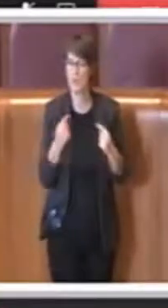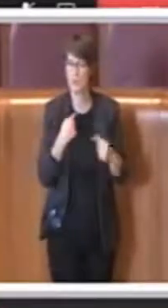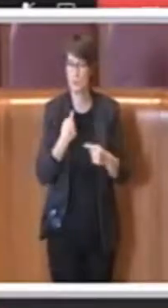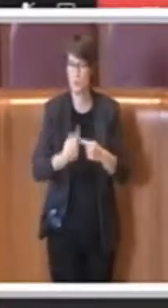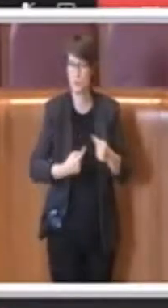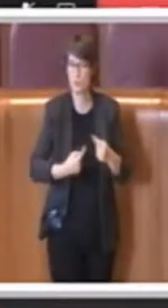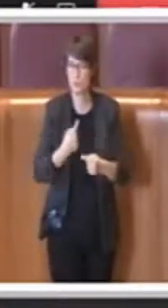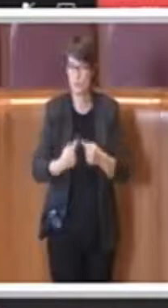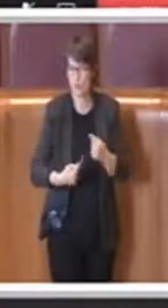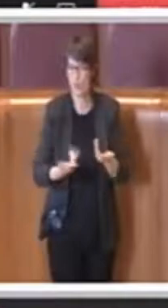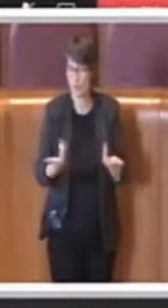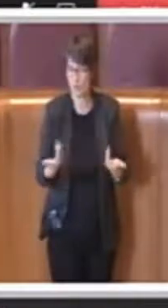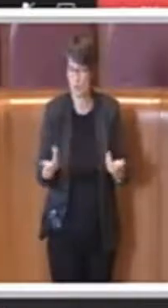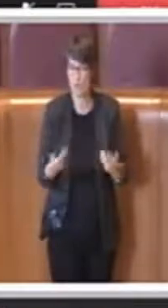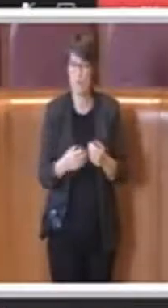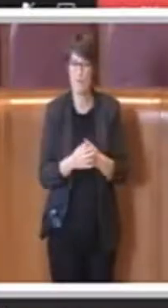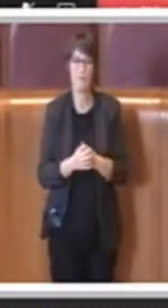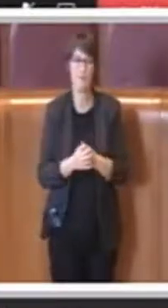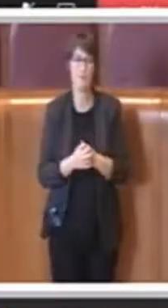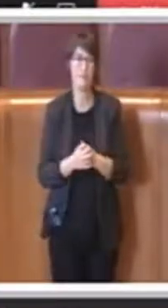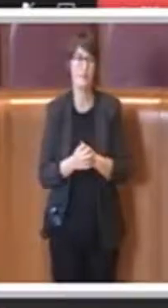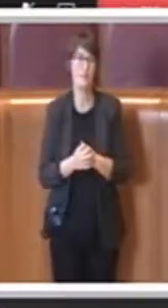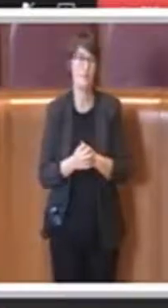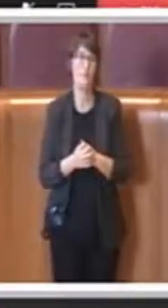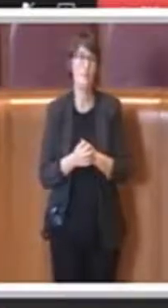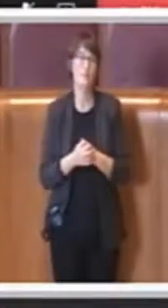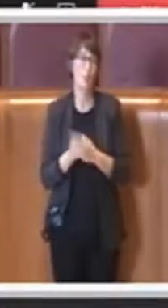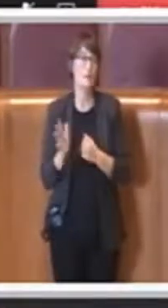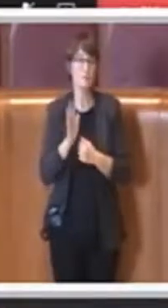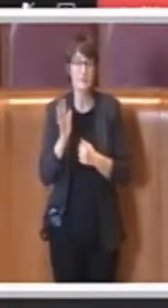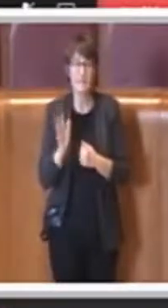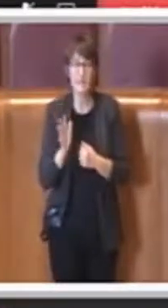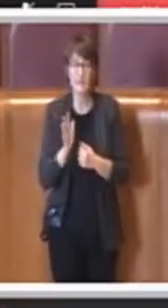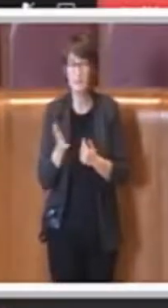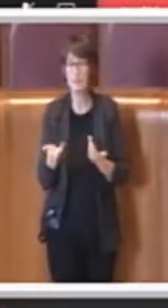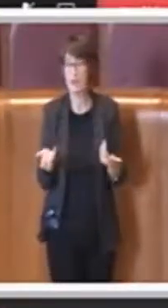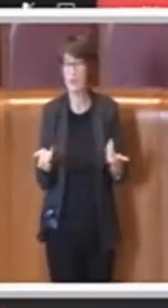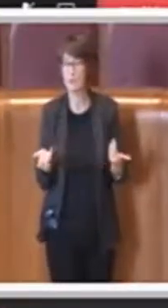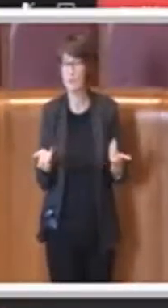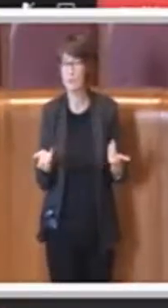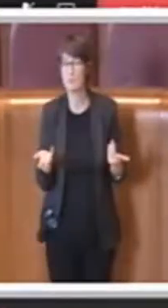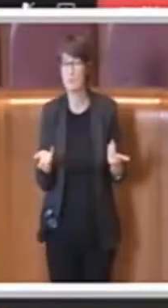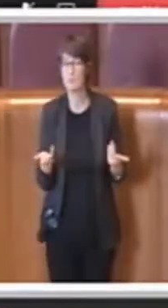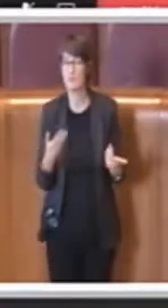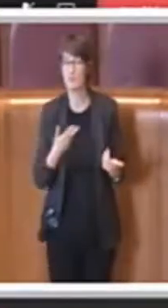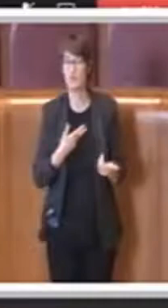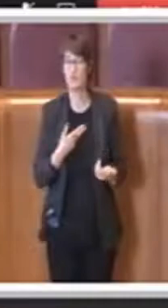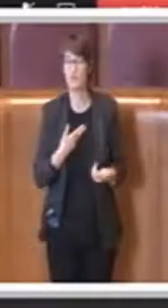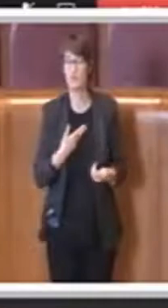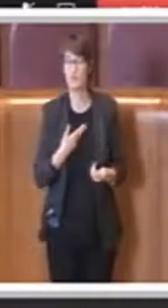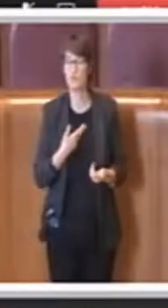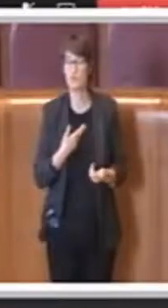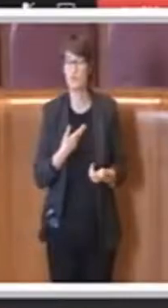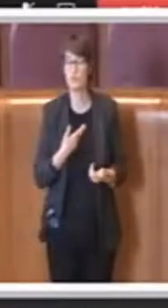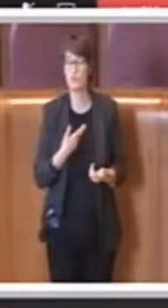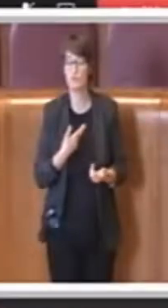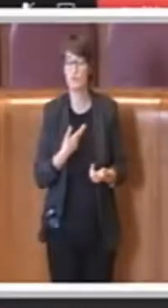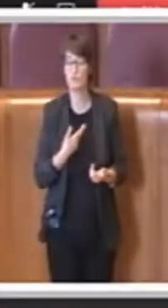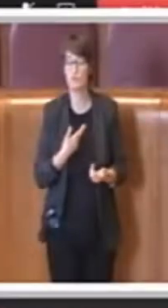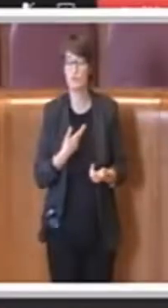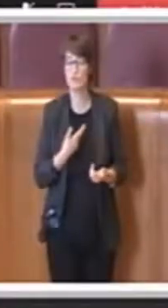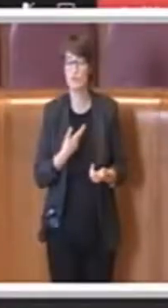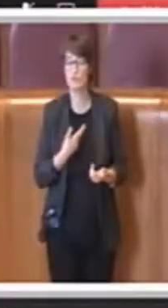insomma mi pare che ci sia come dire un'interpretazione ecco mettiamola così